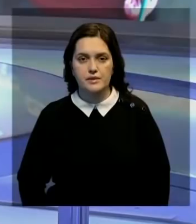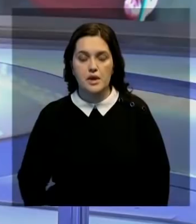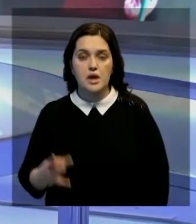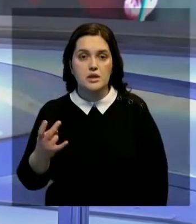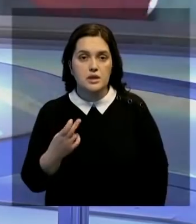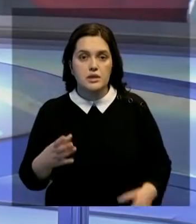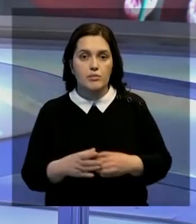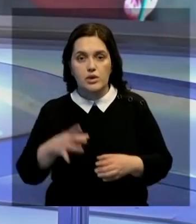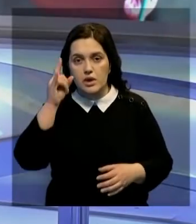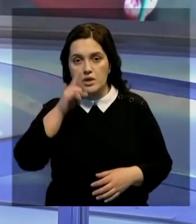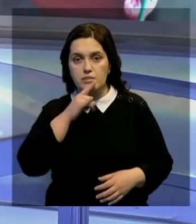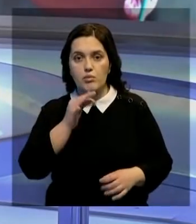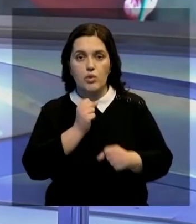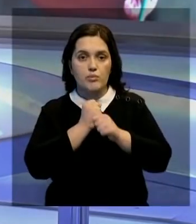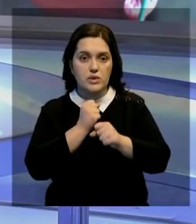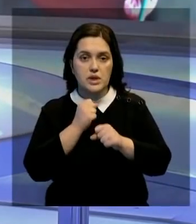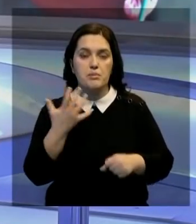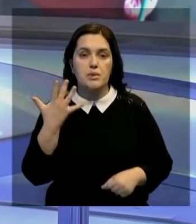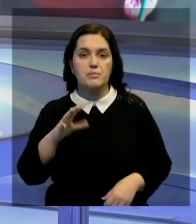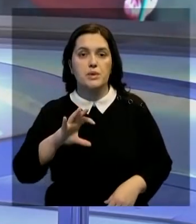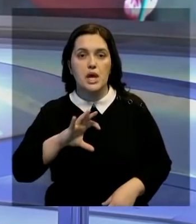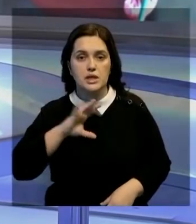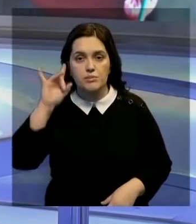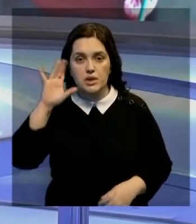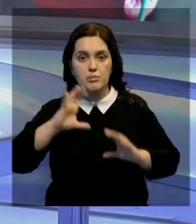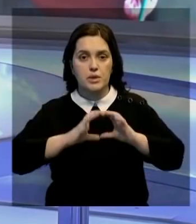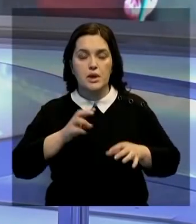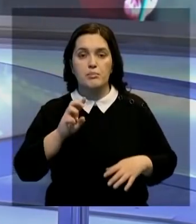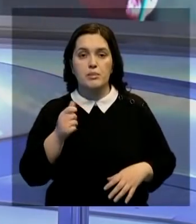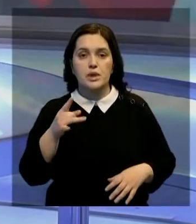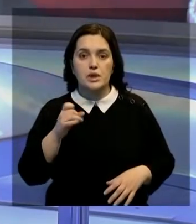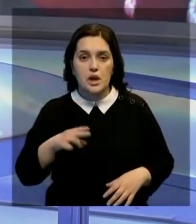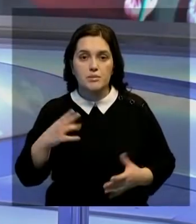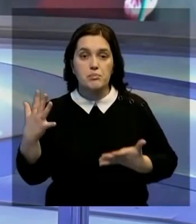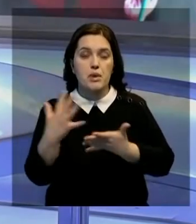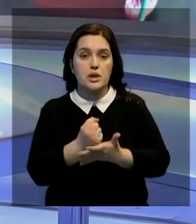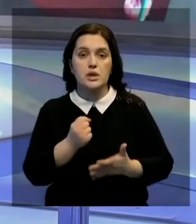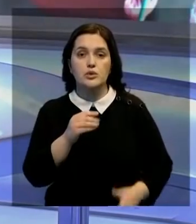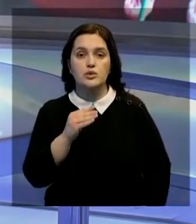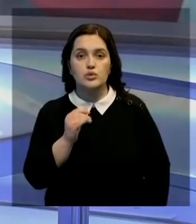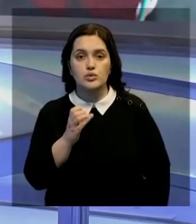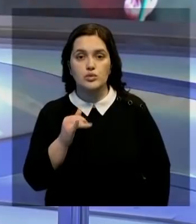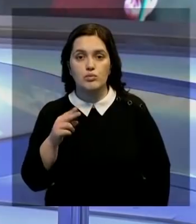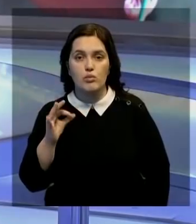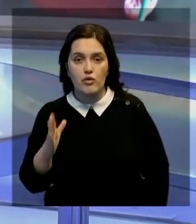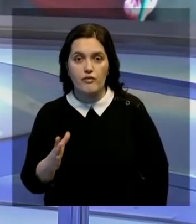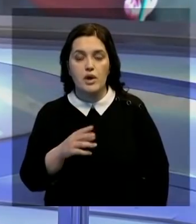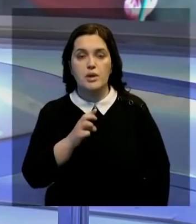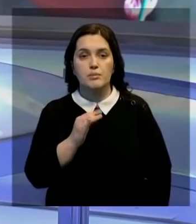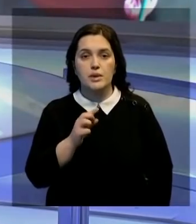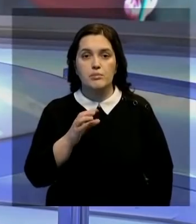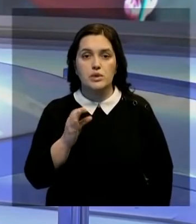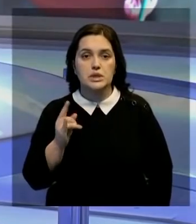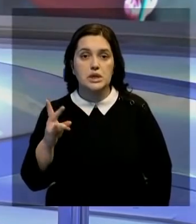Национальная сборная Казахстана по боксу завоевала пять медалей на чемпионате мира в Белграде. Победителями стали Тимиртаз, Жусупов, Исаакен,